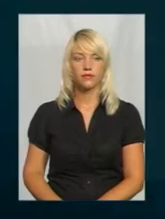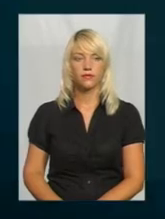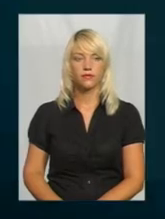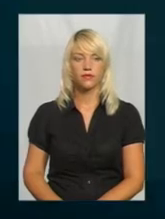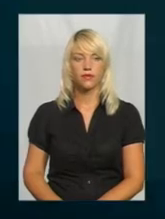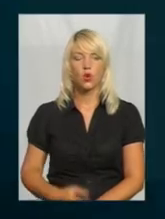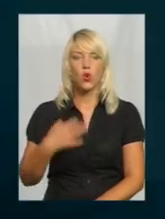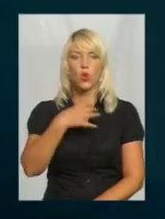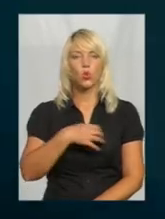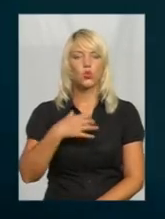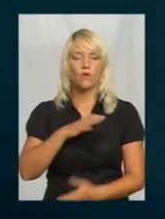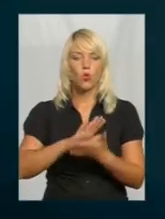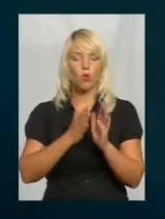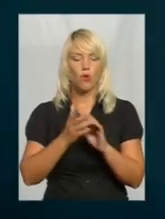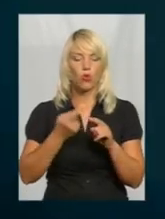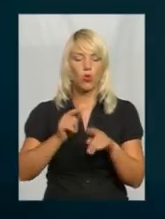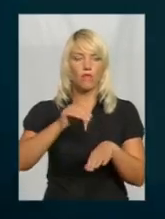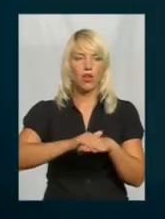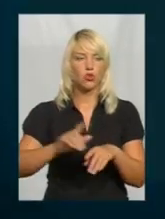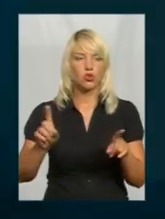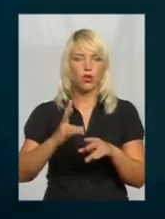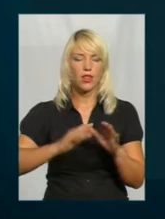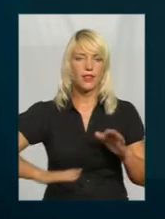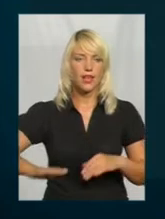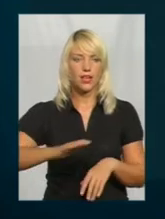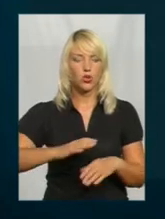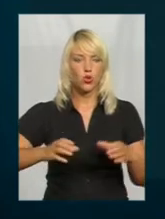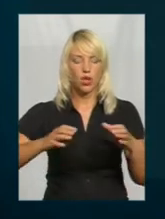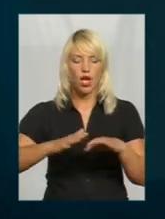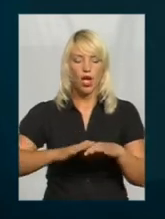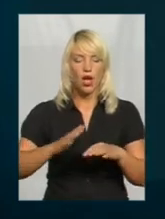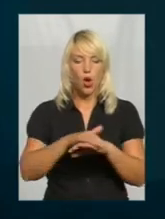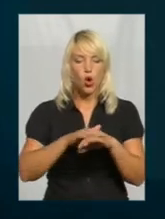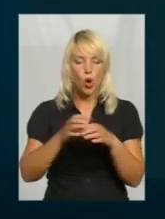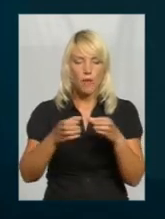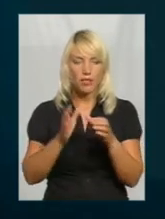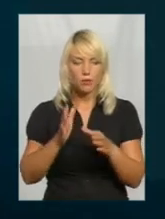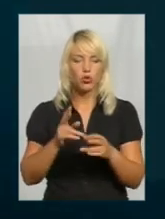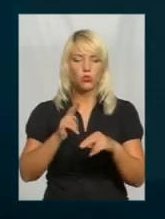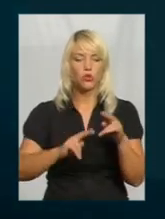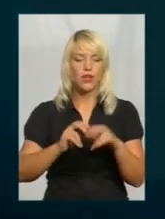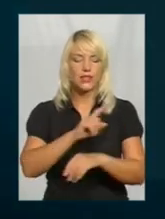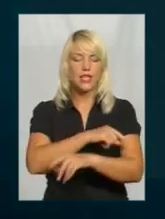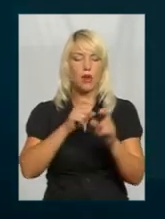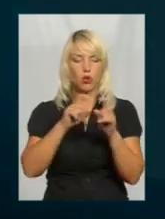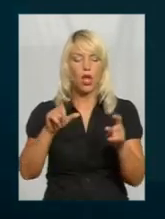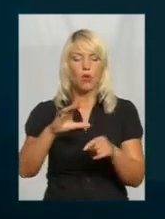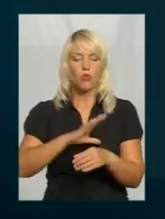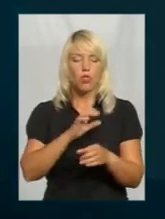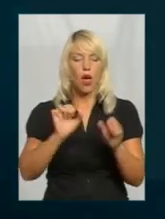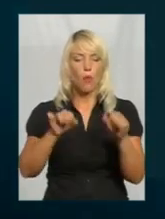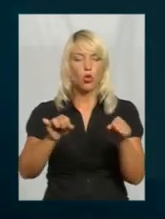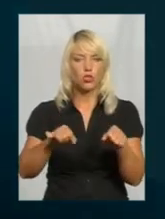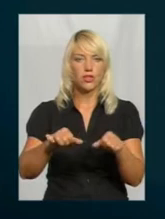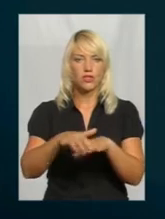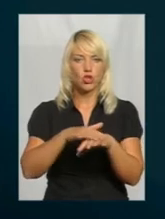Ключовою умовою того факту, що на території громади буде будуватися амбулаторія, була якраз наявність або можливість громади